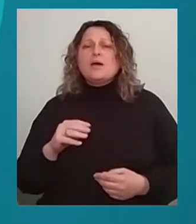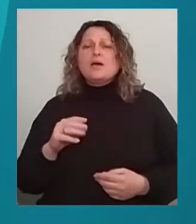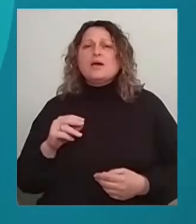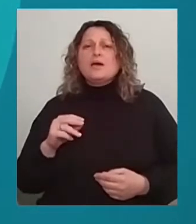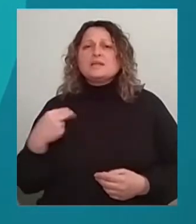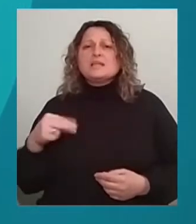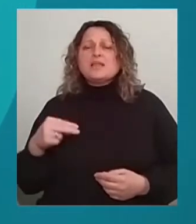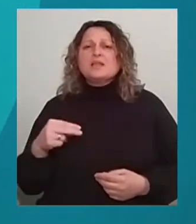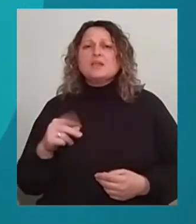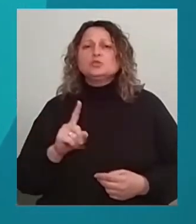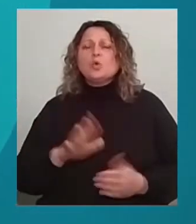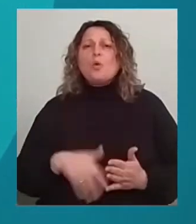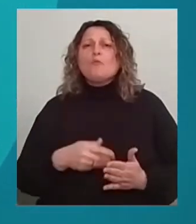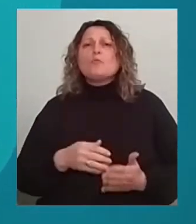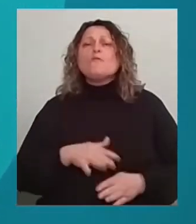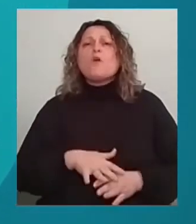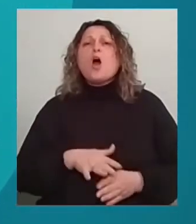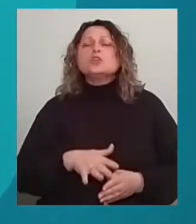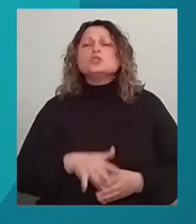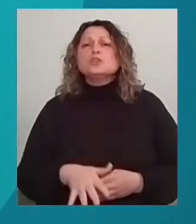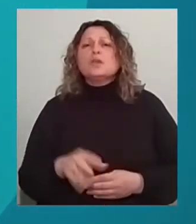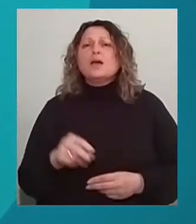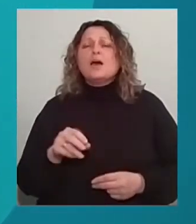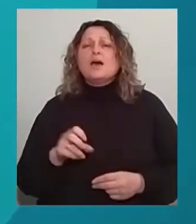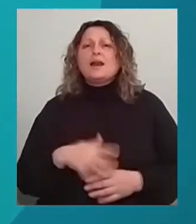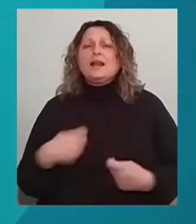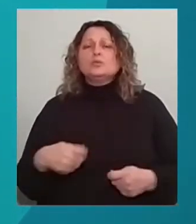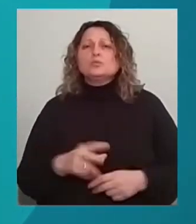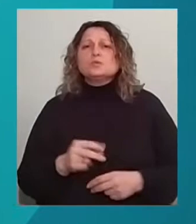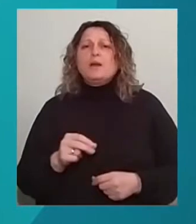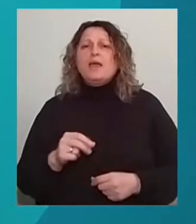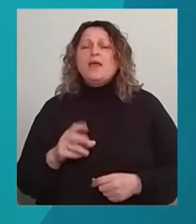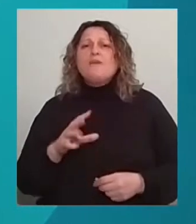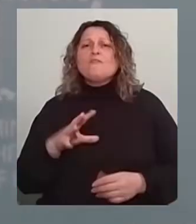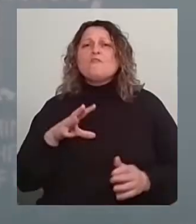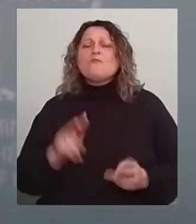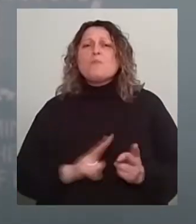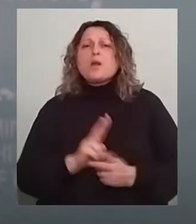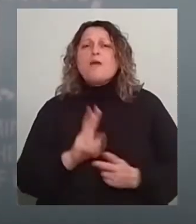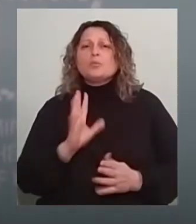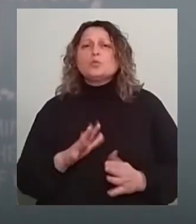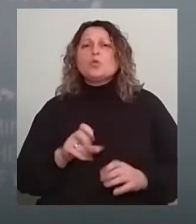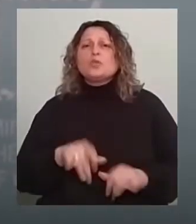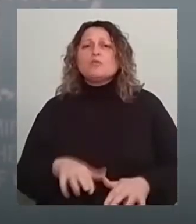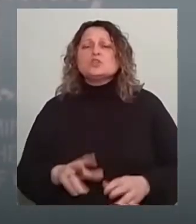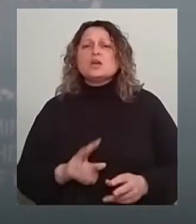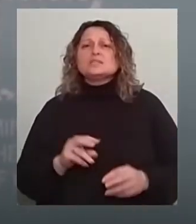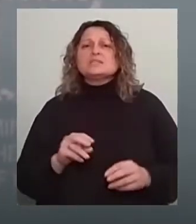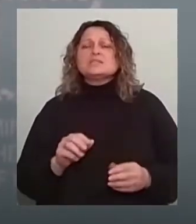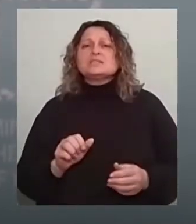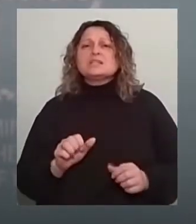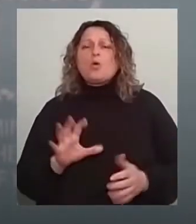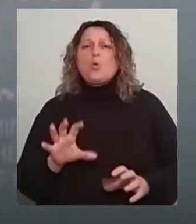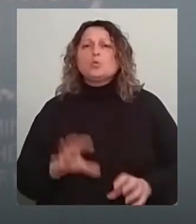щодо впровадження прозорого ринку землі. Президент розповів, які правки внесуть до діючого закону. Право продавати